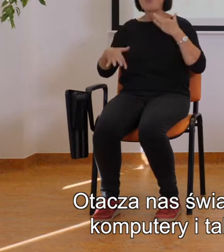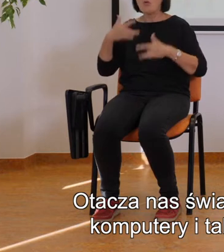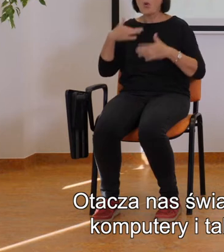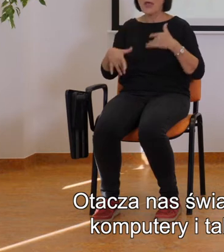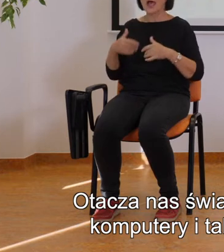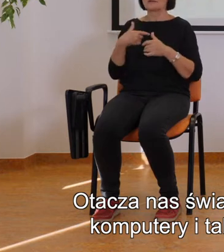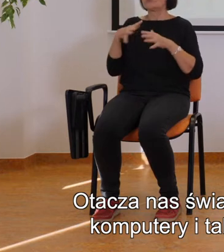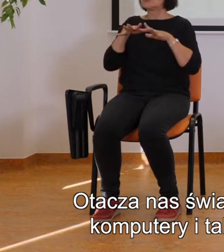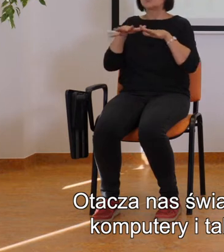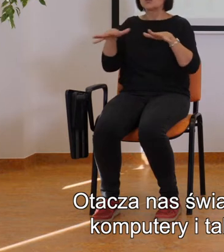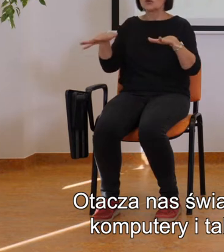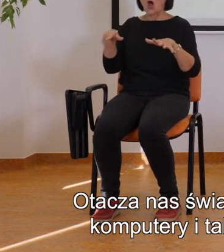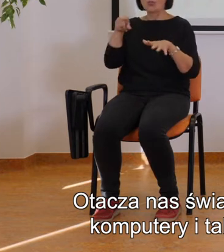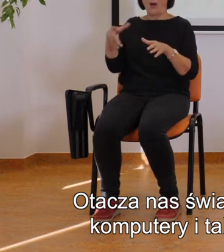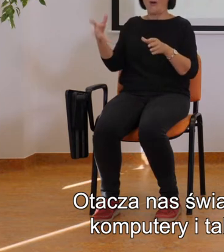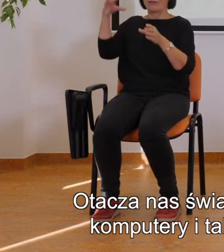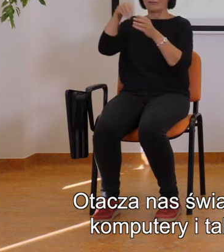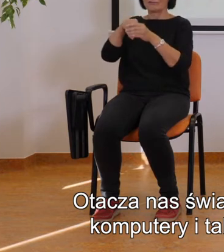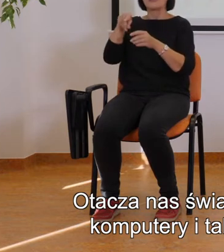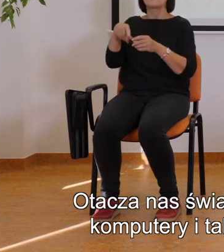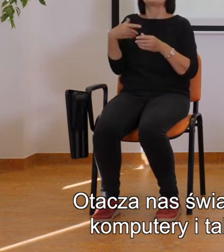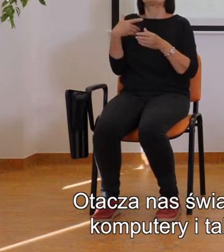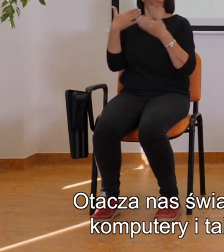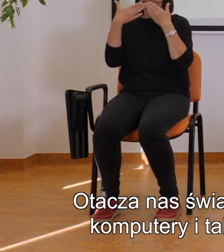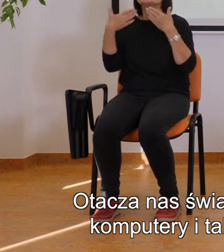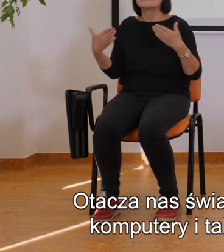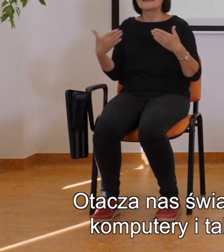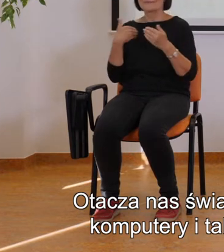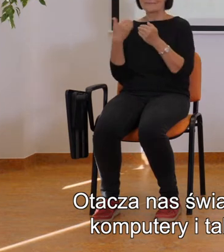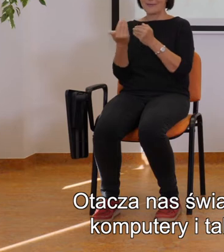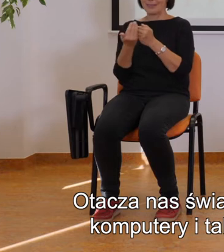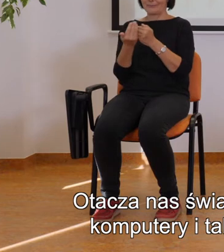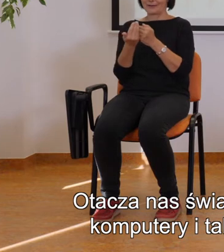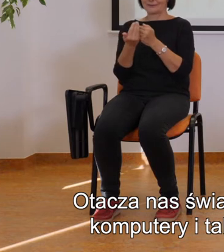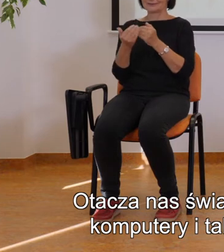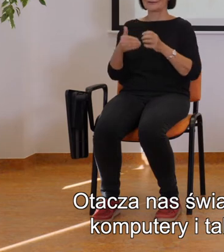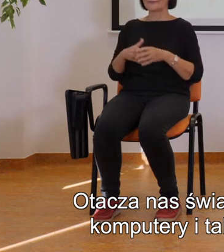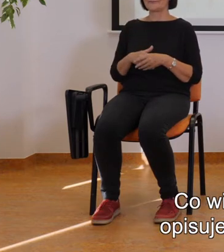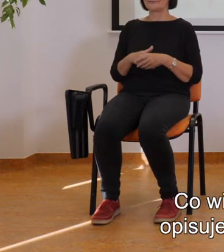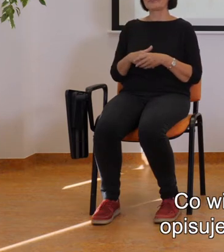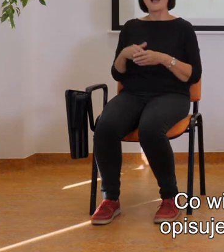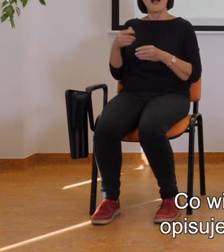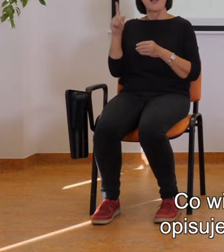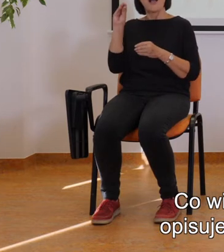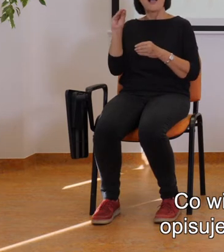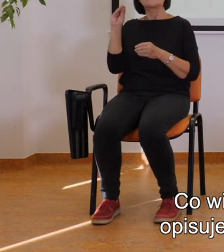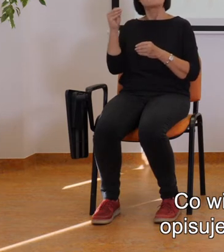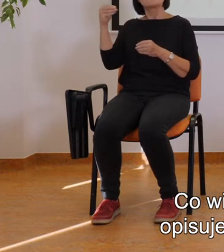i tak dalej. Wszystko to zawdzięczamy matematyce. Co więcej,